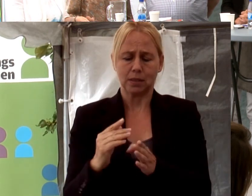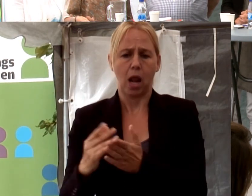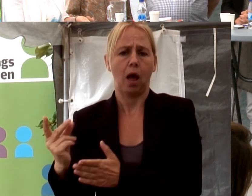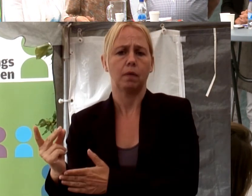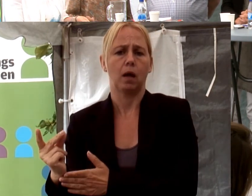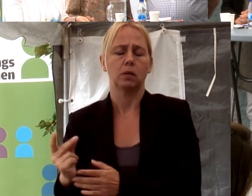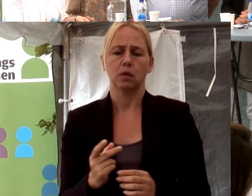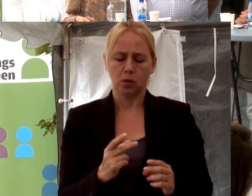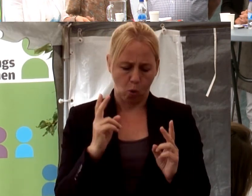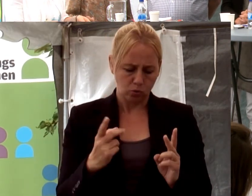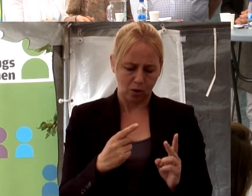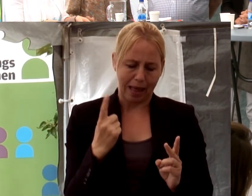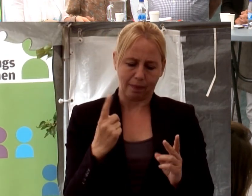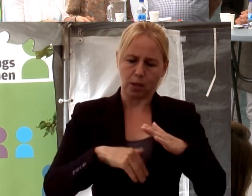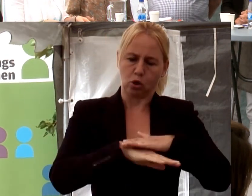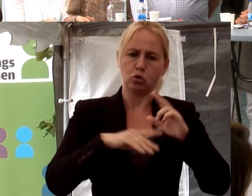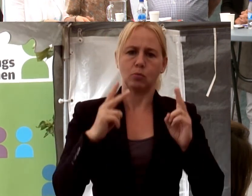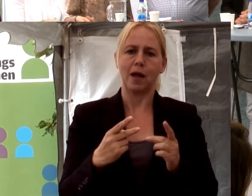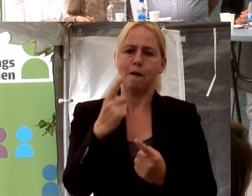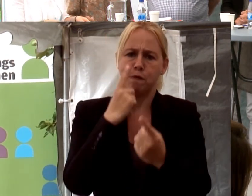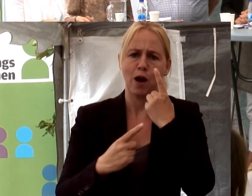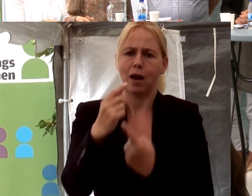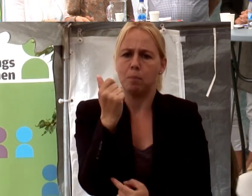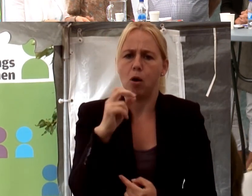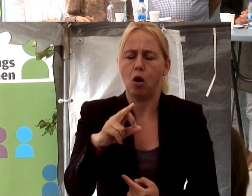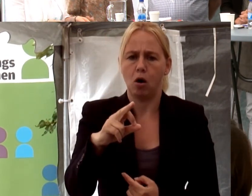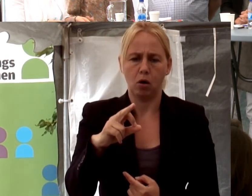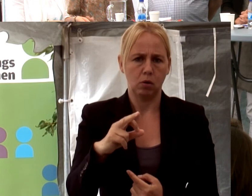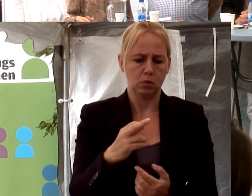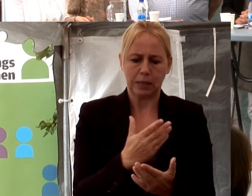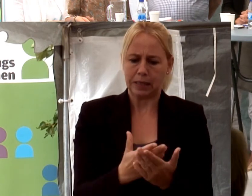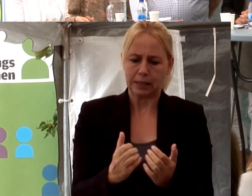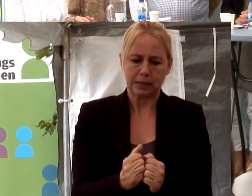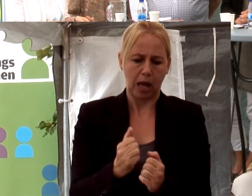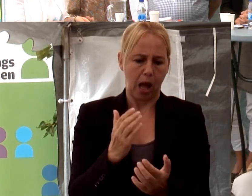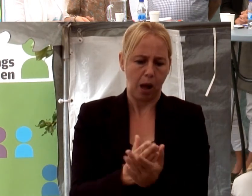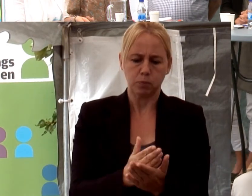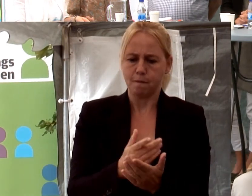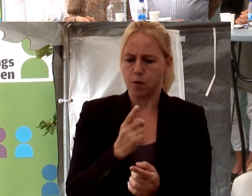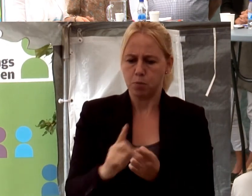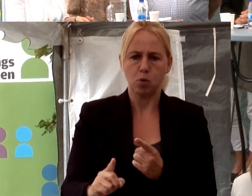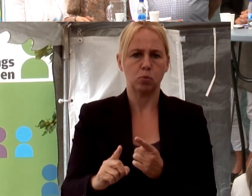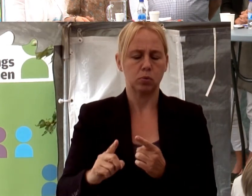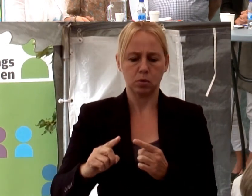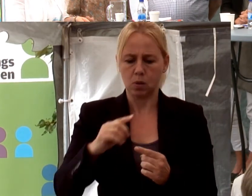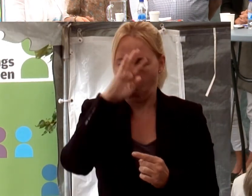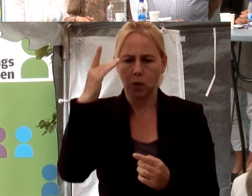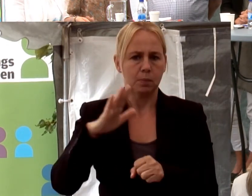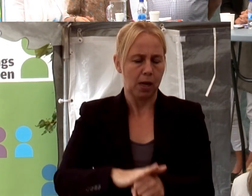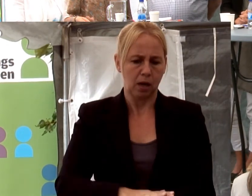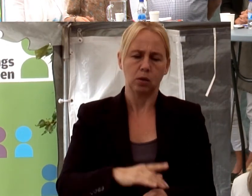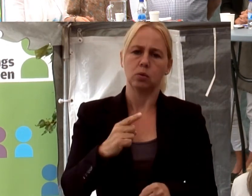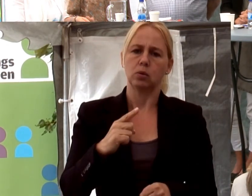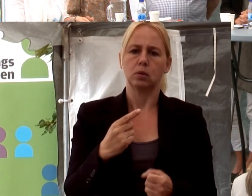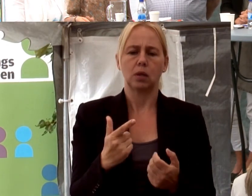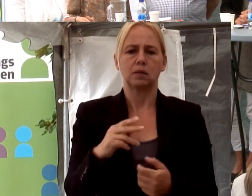annan. Det är också den enda grunden som egentligen är förhandlingsbar. För det är inget absolut förbud mot åldersdiskriminering. Utan du